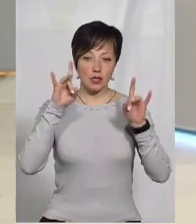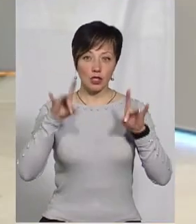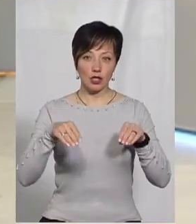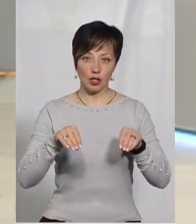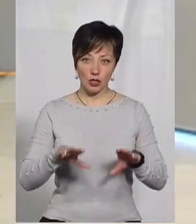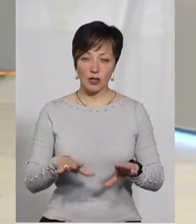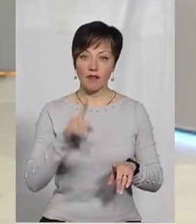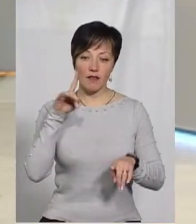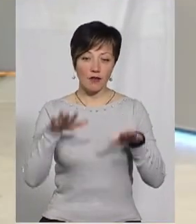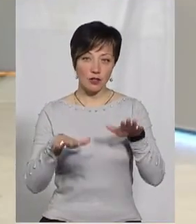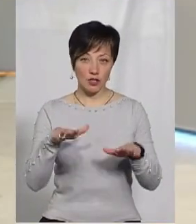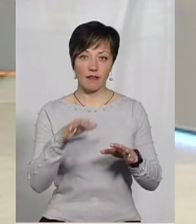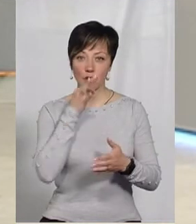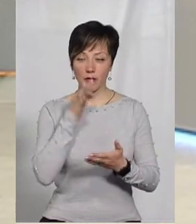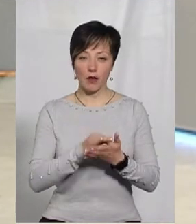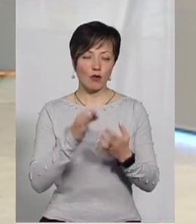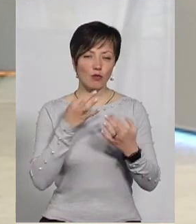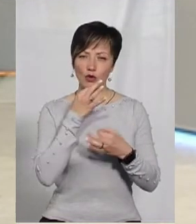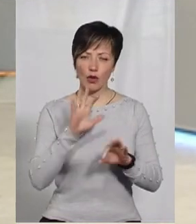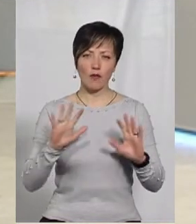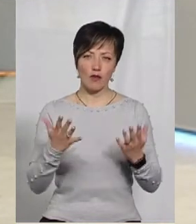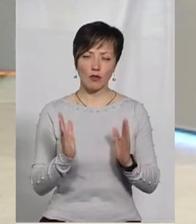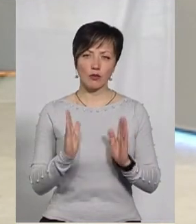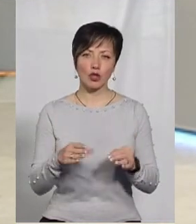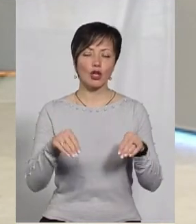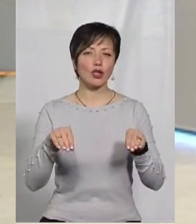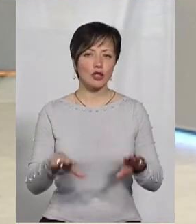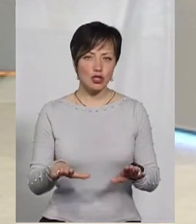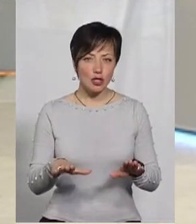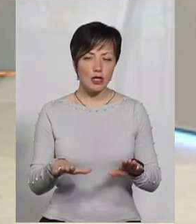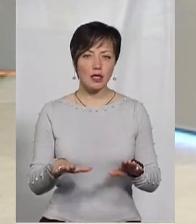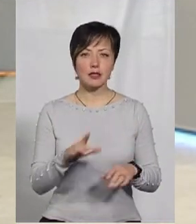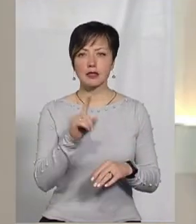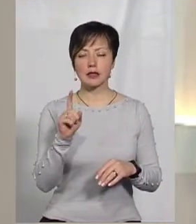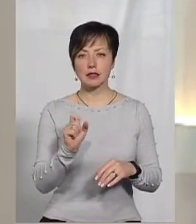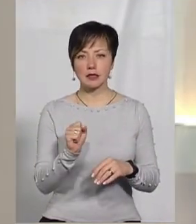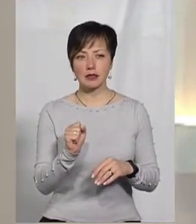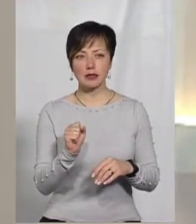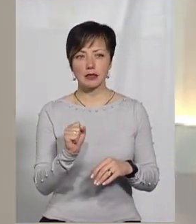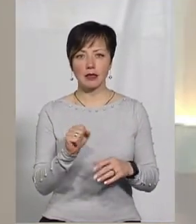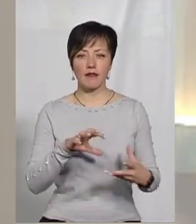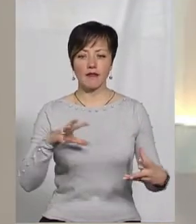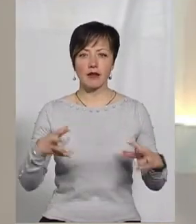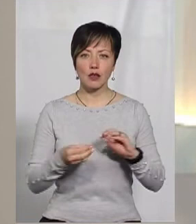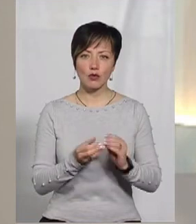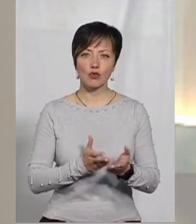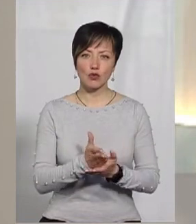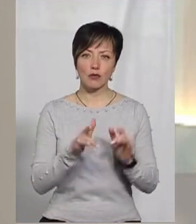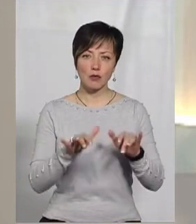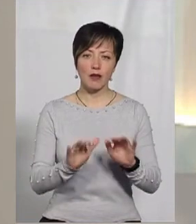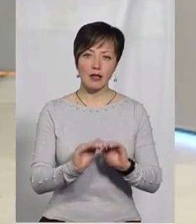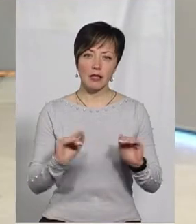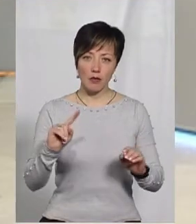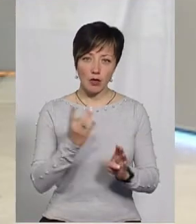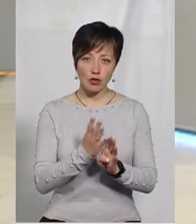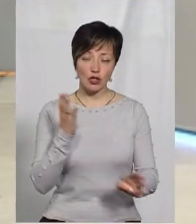виважене і відповідальне, напевне. Це в будь-якому випадку буде рішення за висновком служби у справі дітей